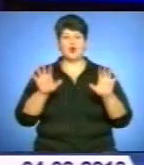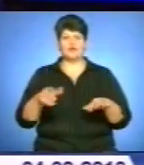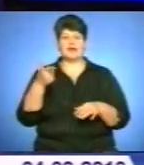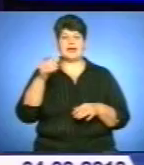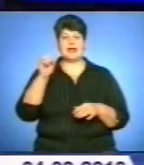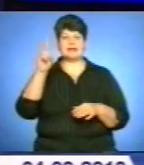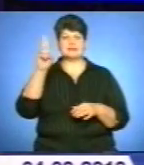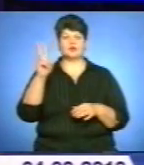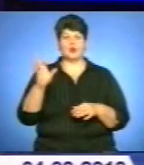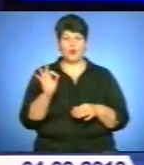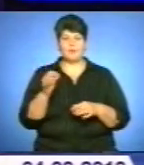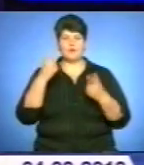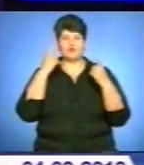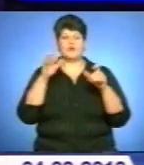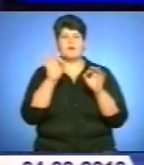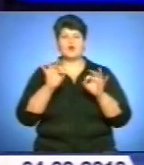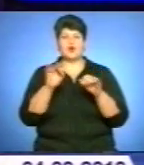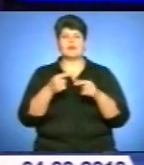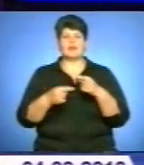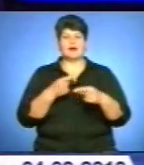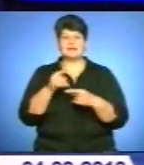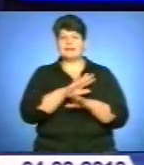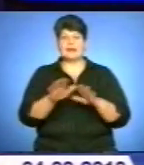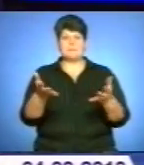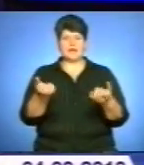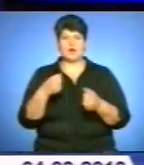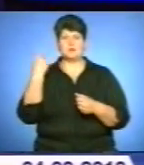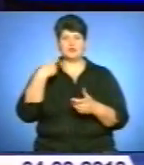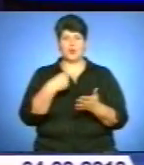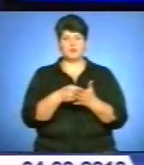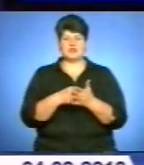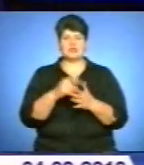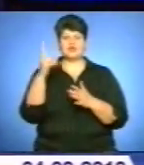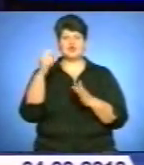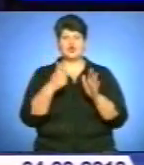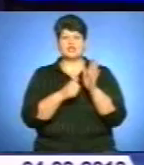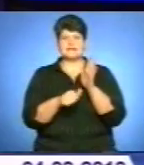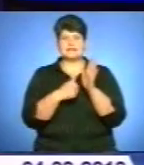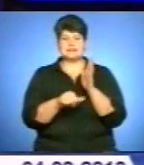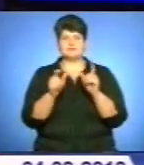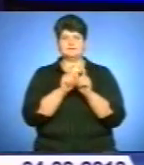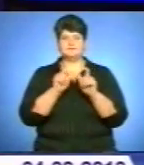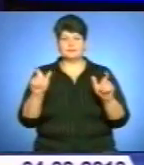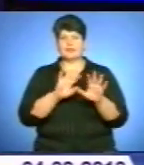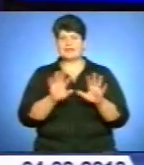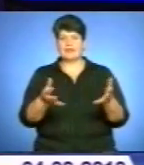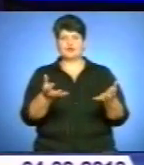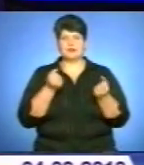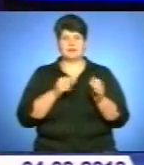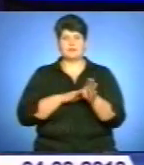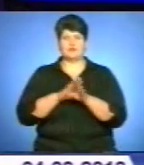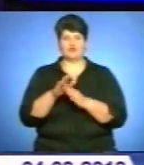Гецько проінформував про наслідки неприйняття обласного бюджету. 160 установ та організацій недоотримали повного